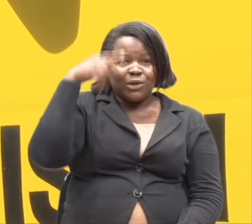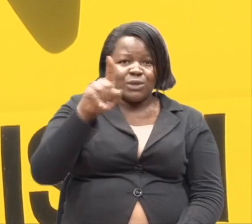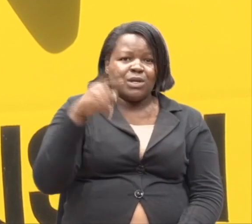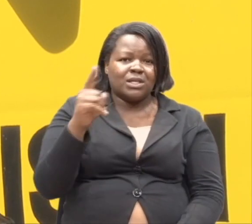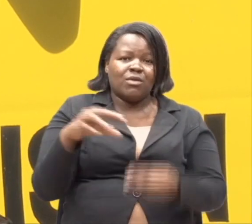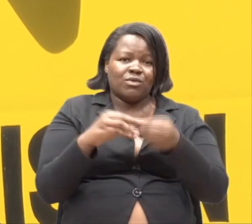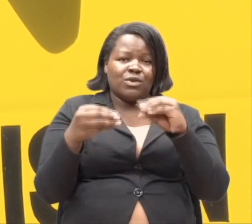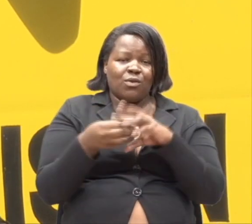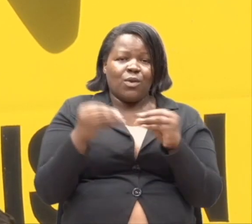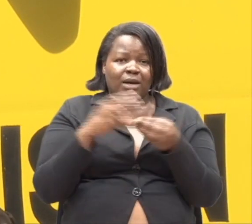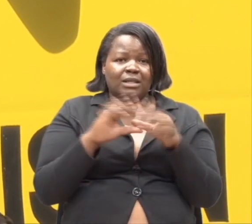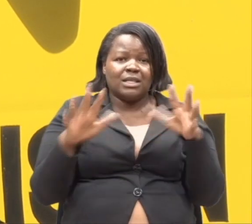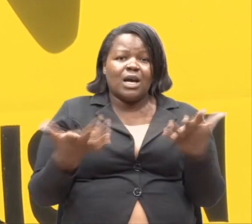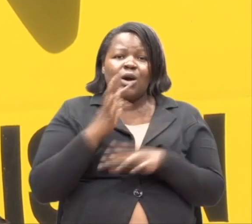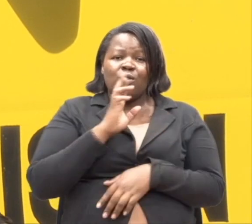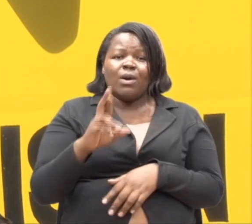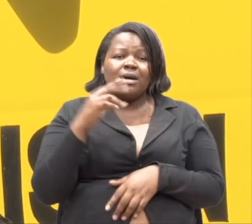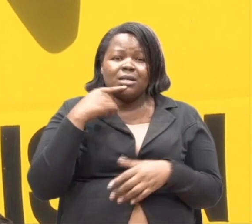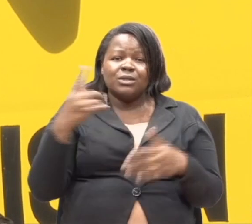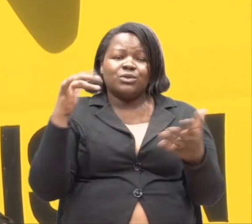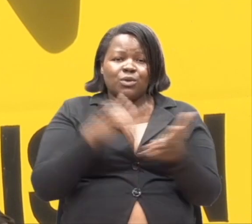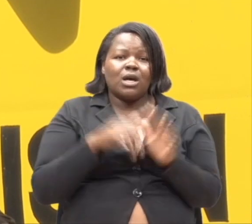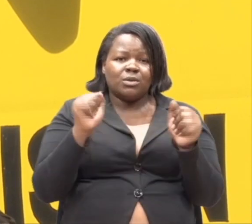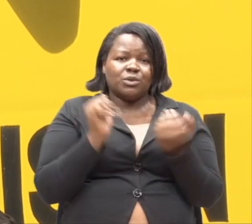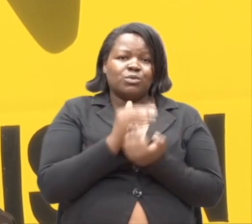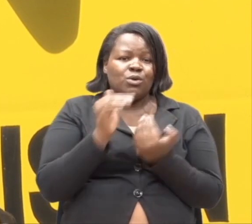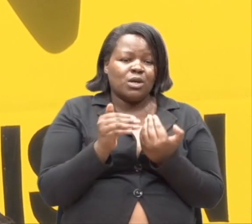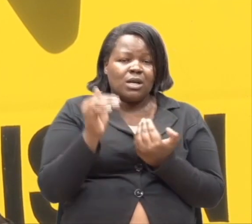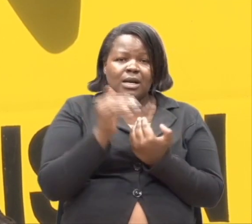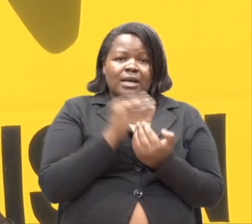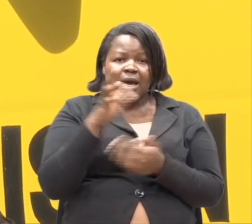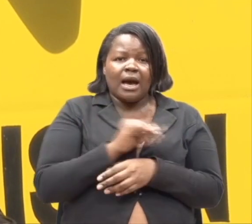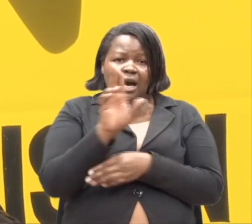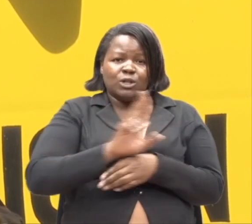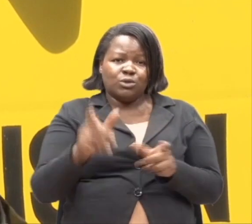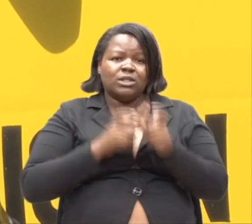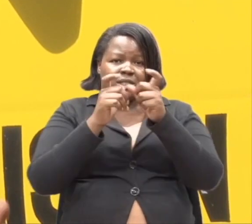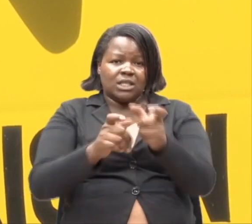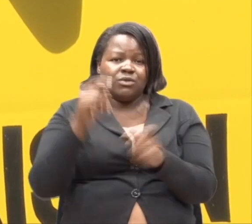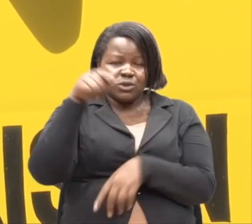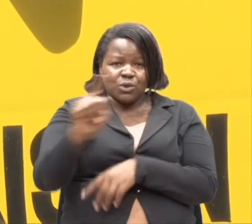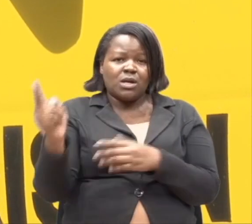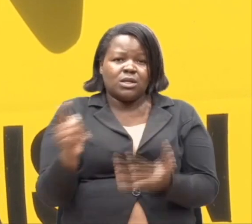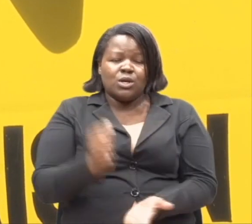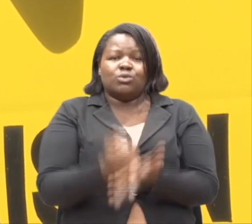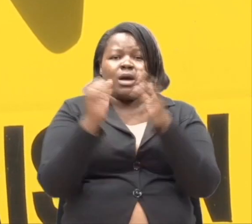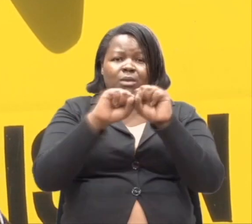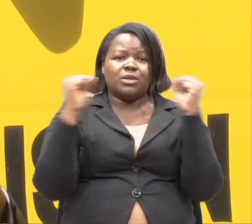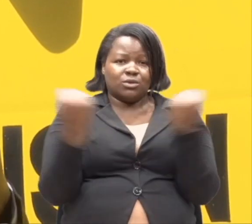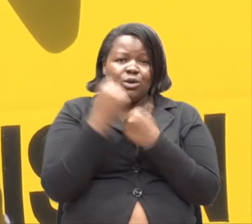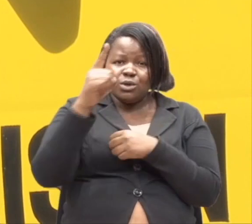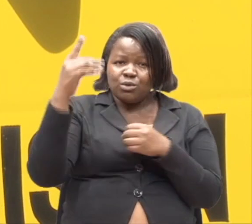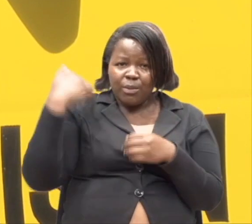wewe umeumbwa hivyo ulivyo. Iri weze kutumia vipa wabi yako usaidie society. Wewe ambaye